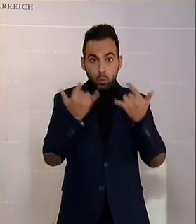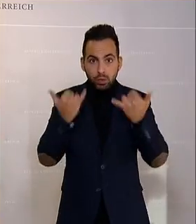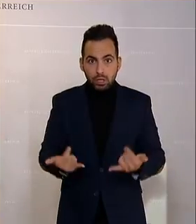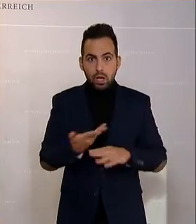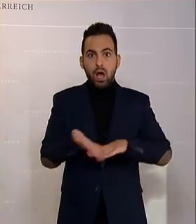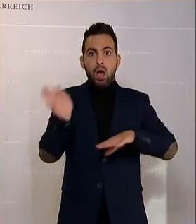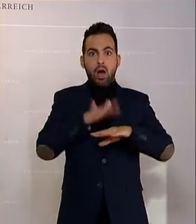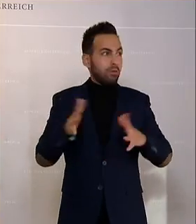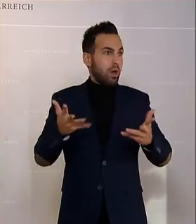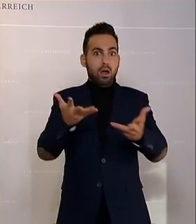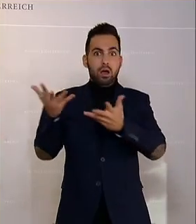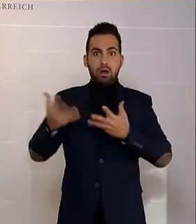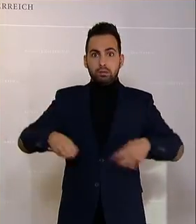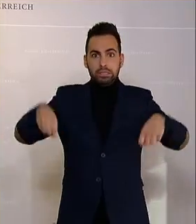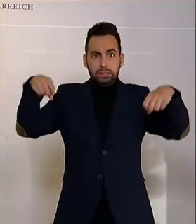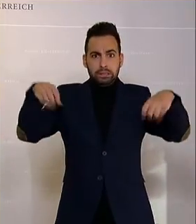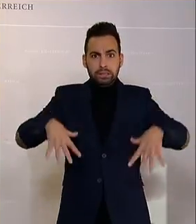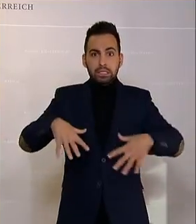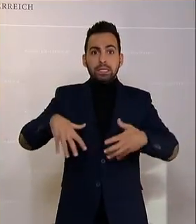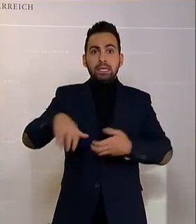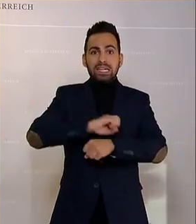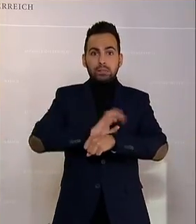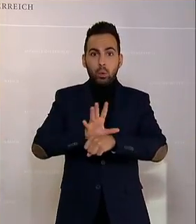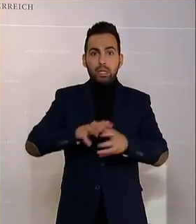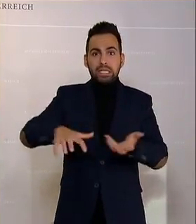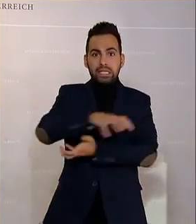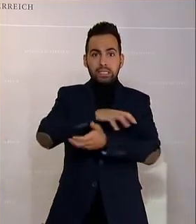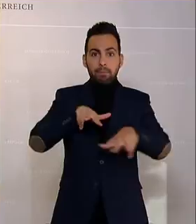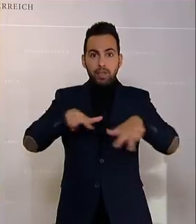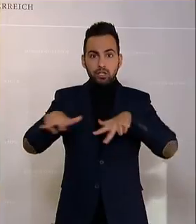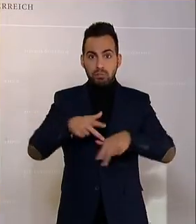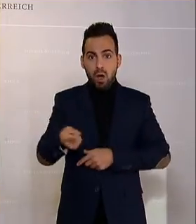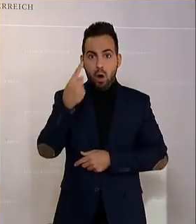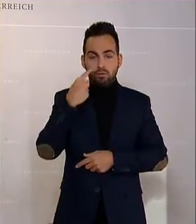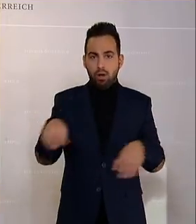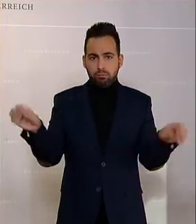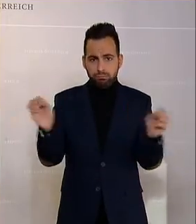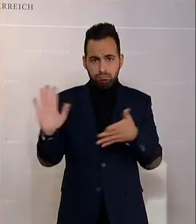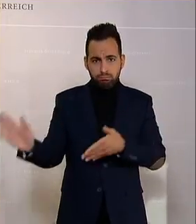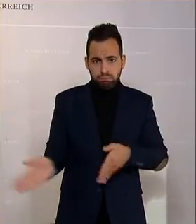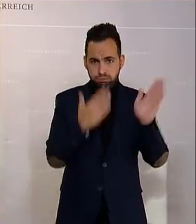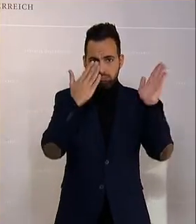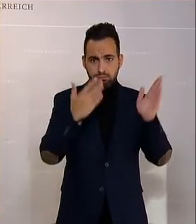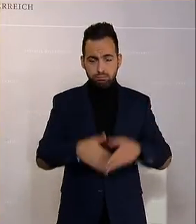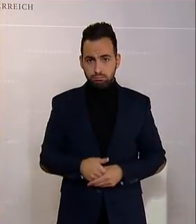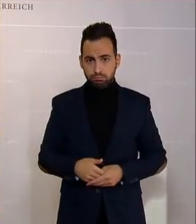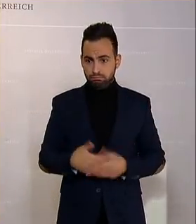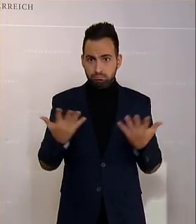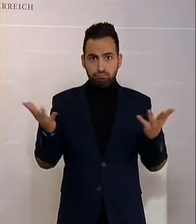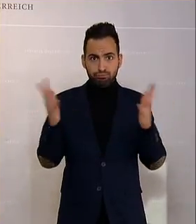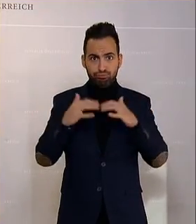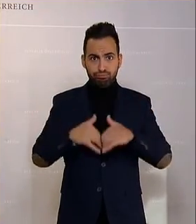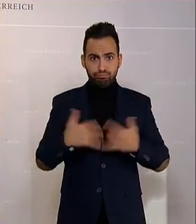völlige Aufgabe und ein Versagen des Krisenmanagements dieser Bundesregierung. Wir stehen an dem Punkt, dass ganz